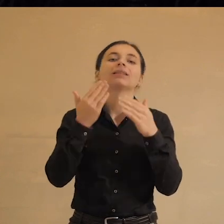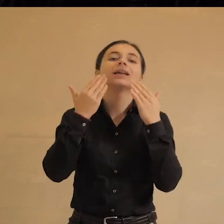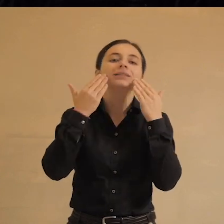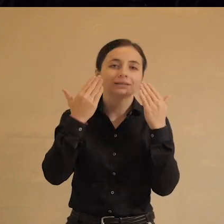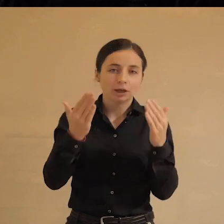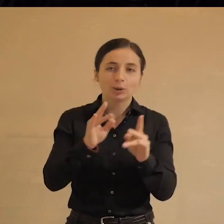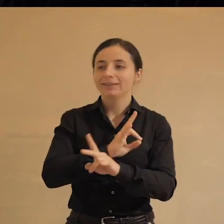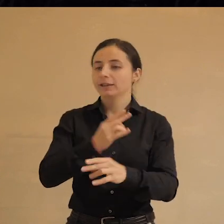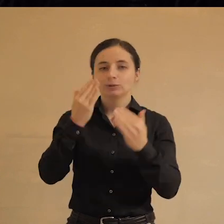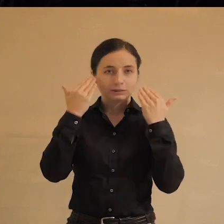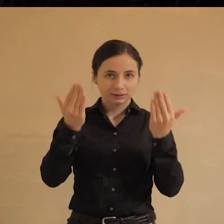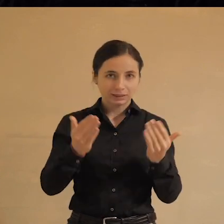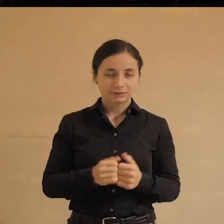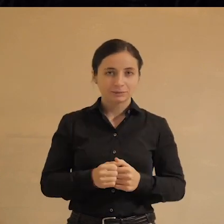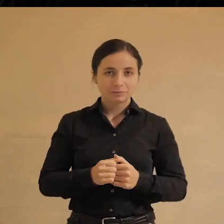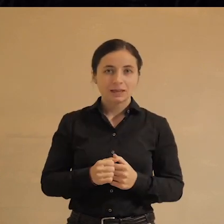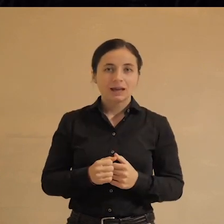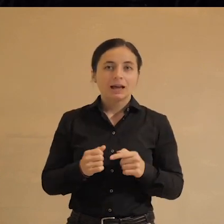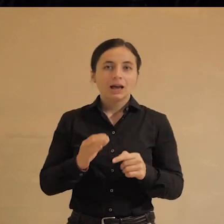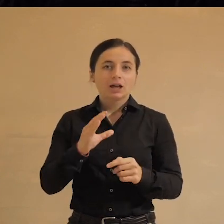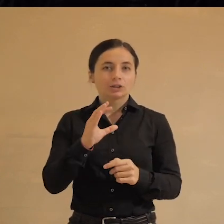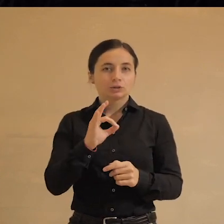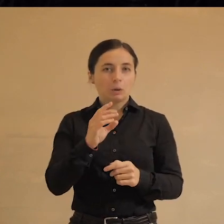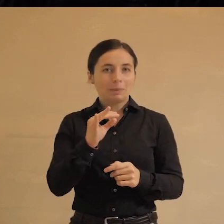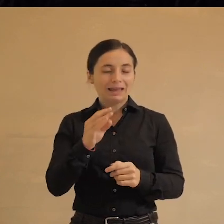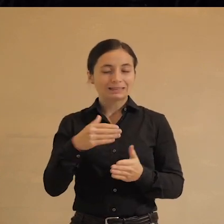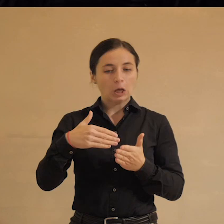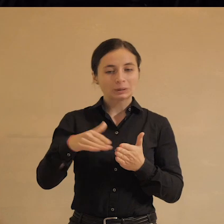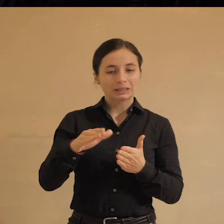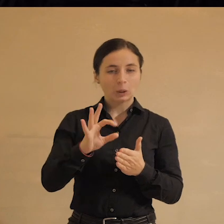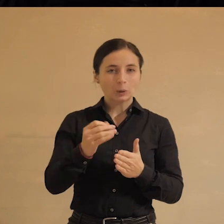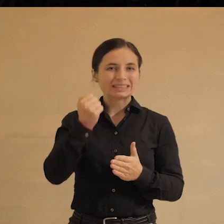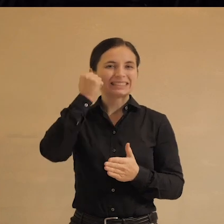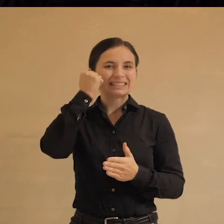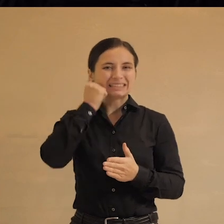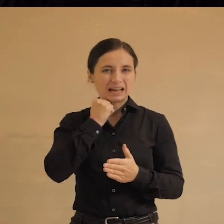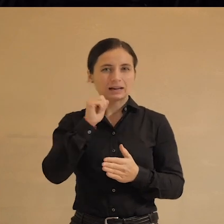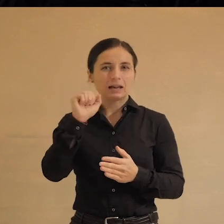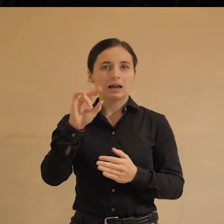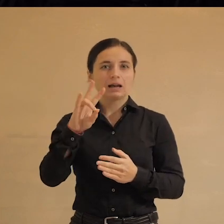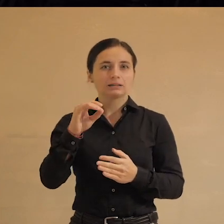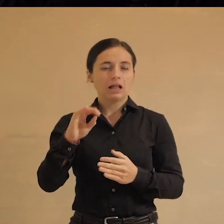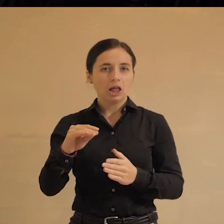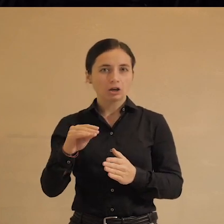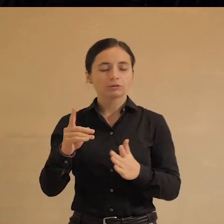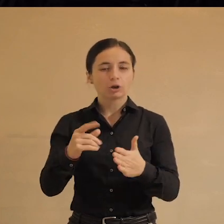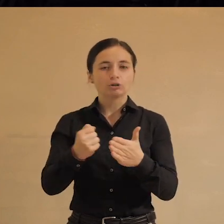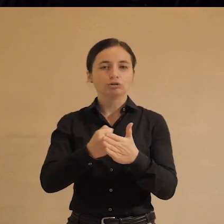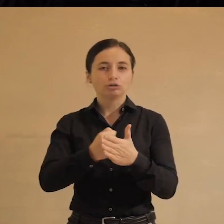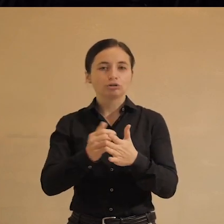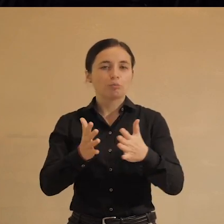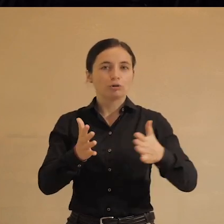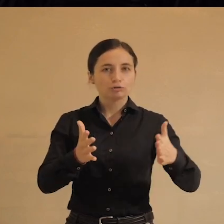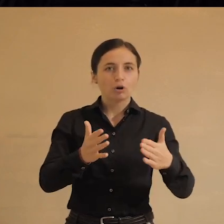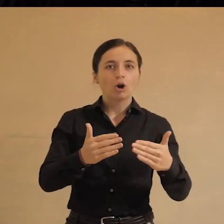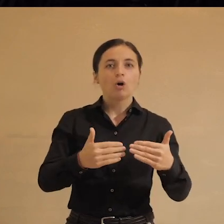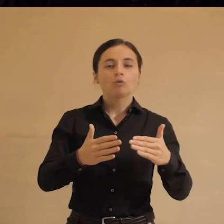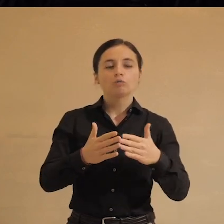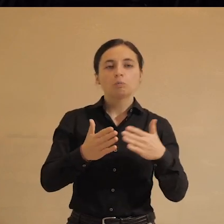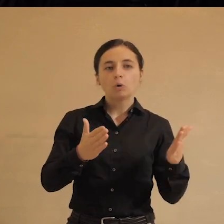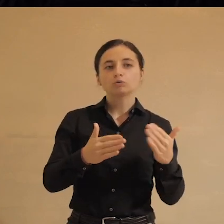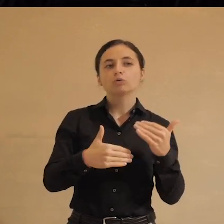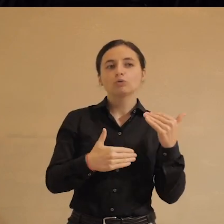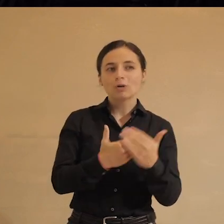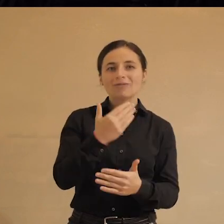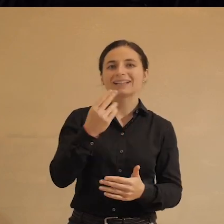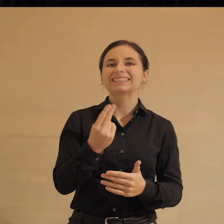Значит, соблазн отказаться от старых аналоговых способов достижения большинства в пользу новых цифровых,